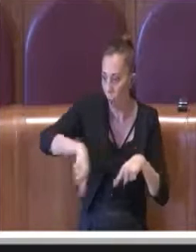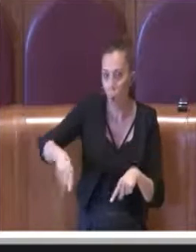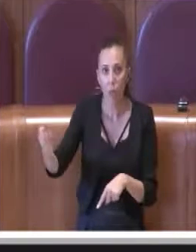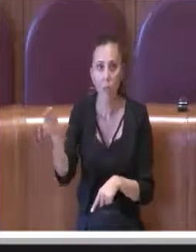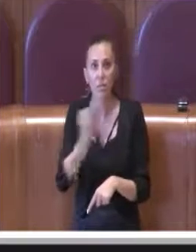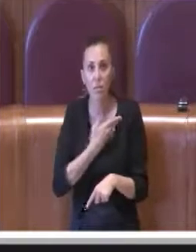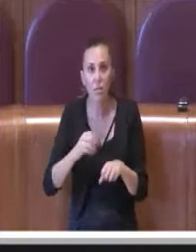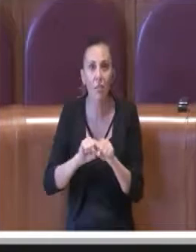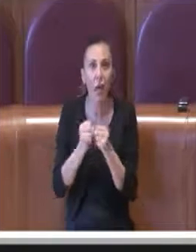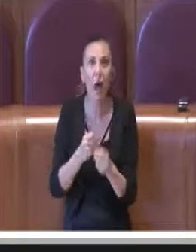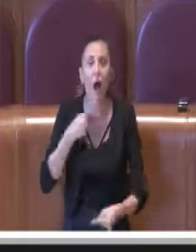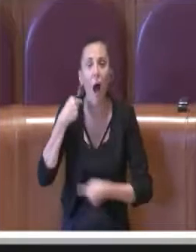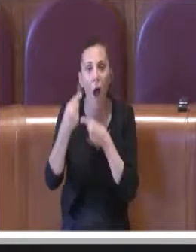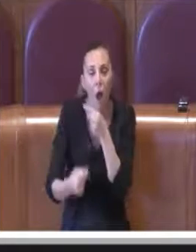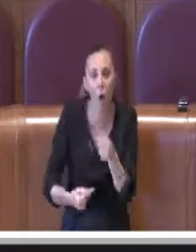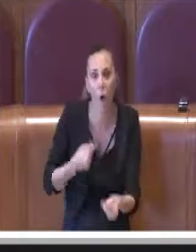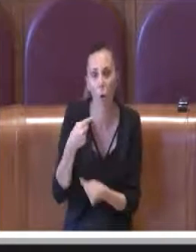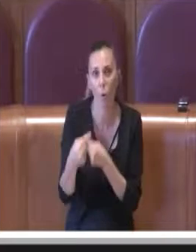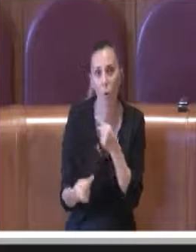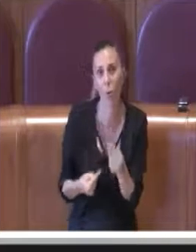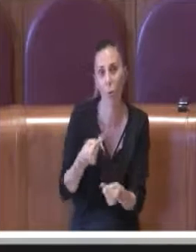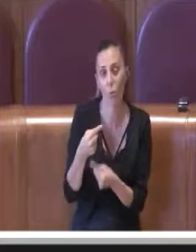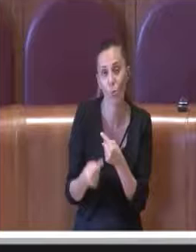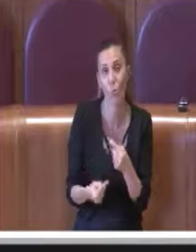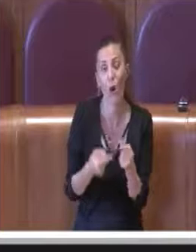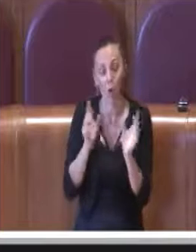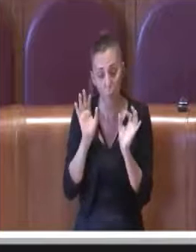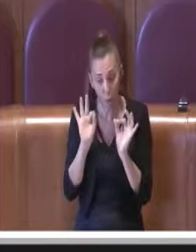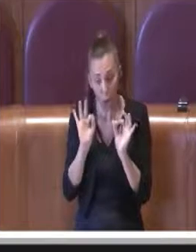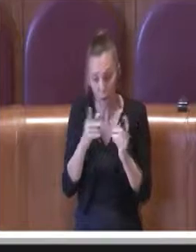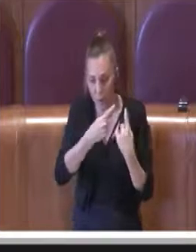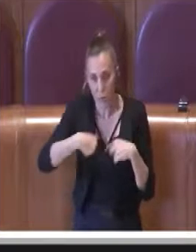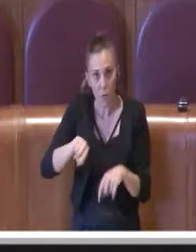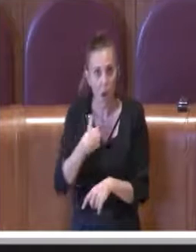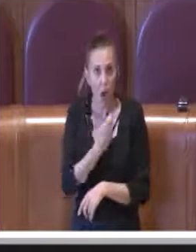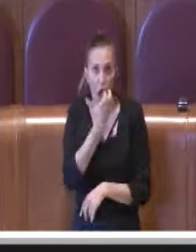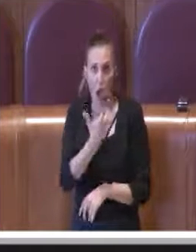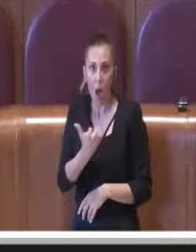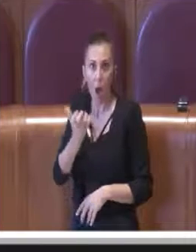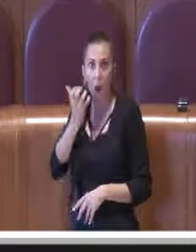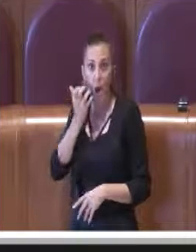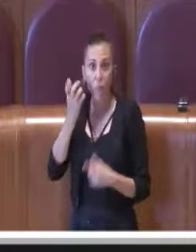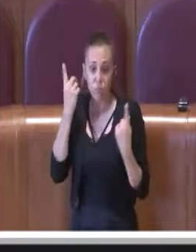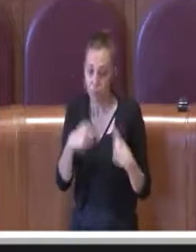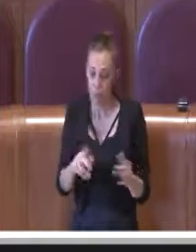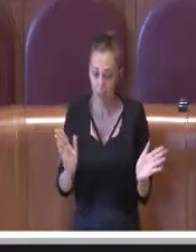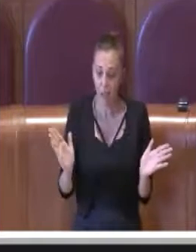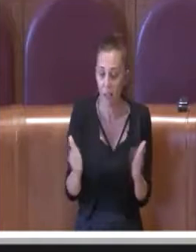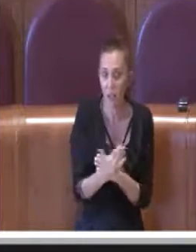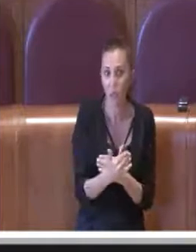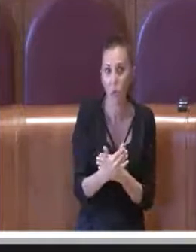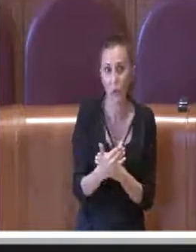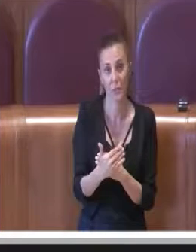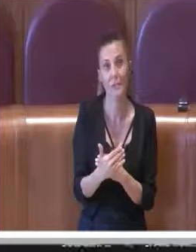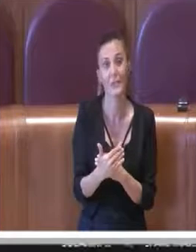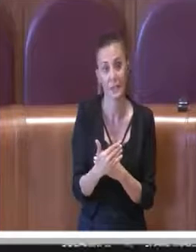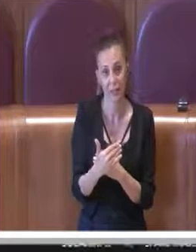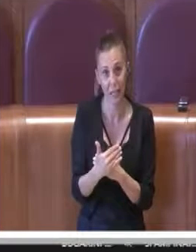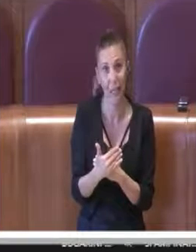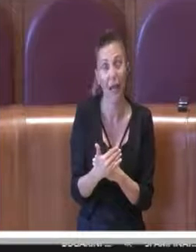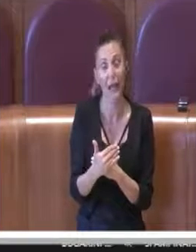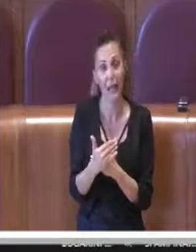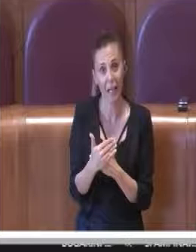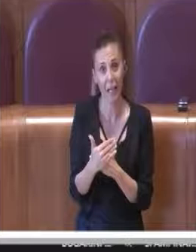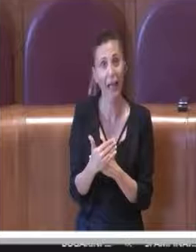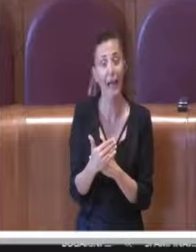le conseguenze. Quindi, proprio perché noi teniamo a questa categoria, ci teniamo, è proprio per questo che